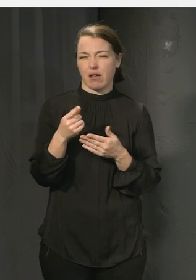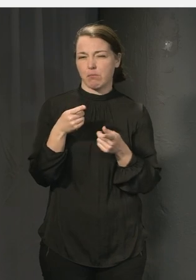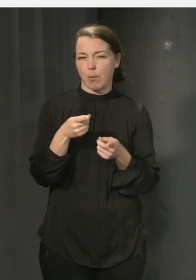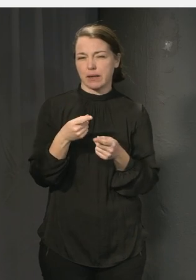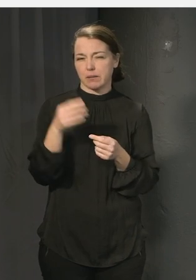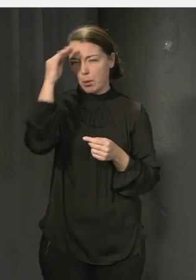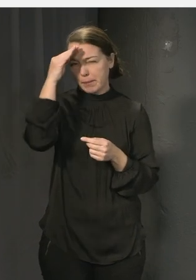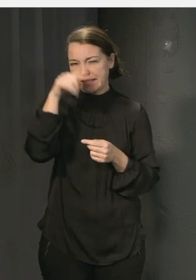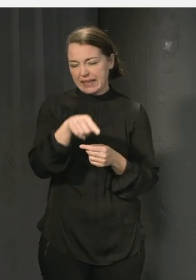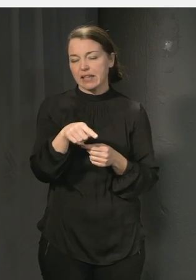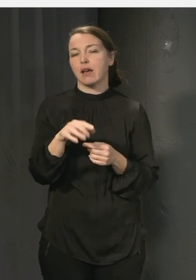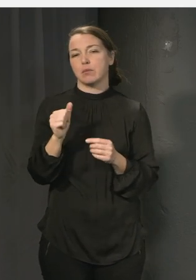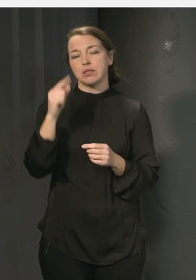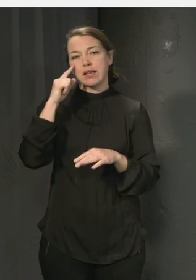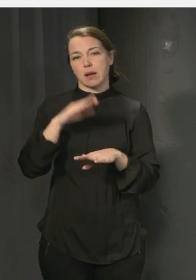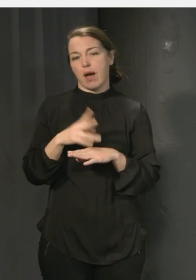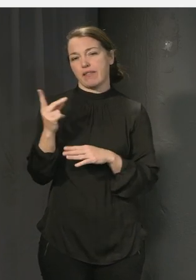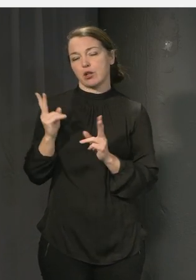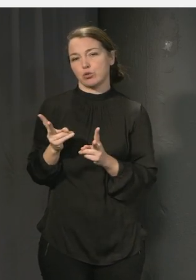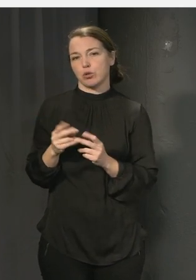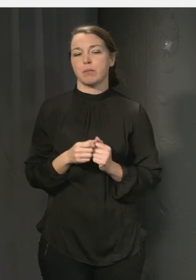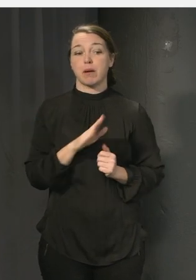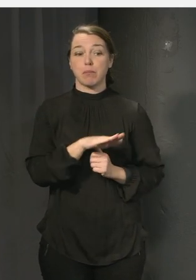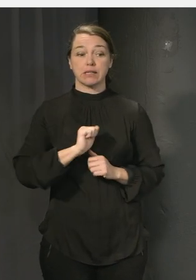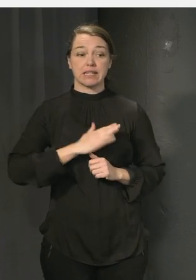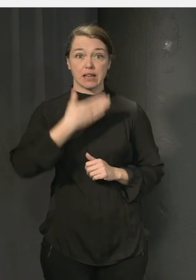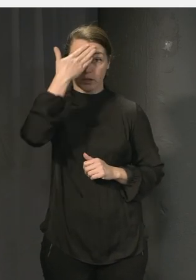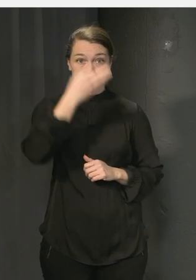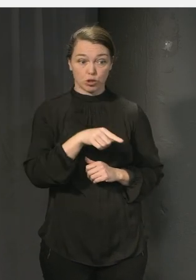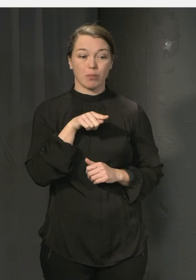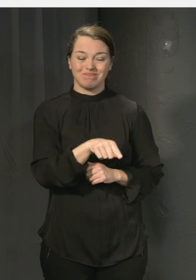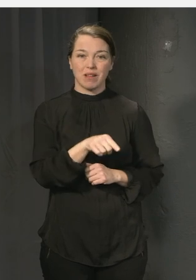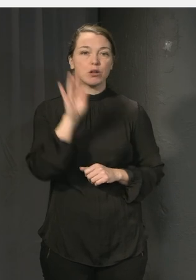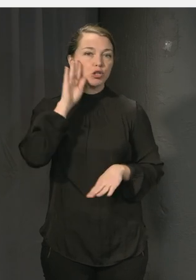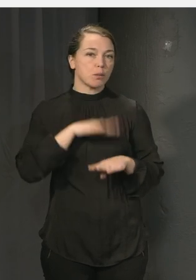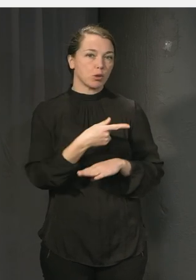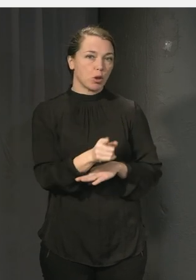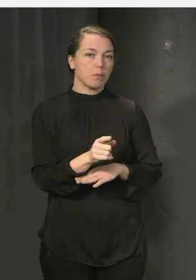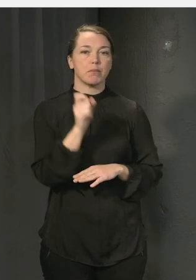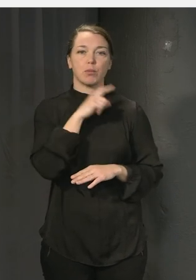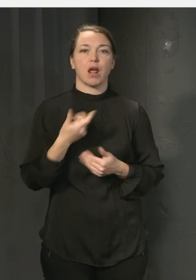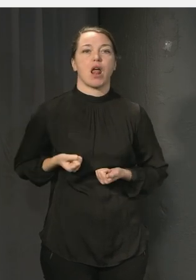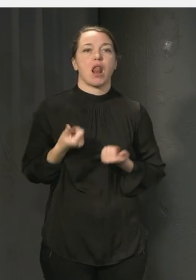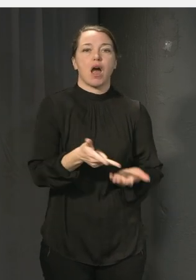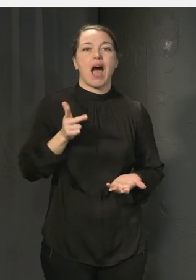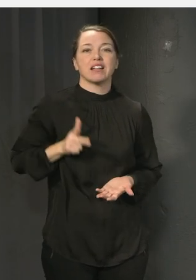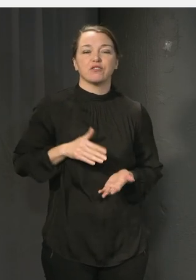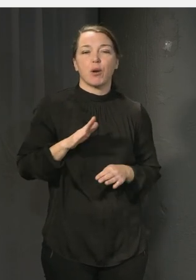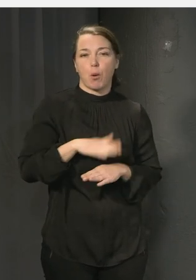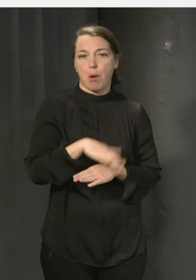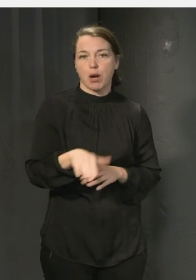att barnens egen kunskap är liksom nyckeln för att komma rätt i jobbet men man kan inte lämpa över ansvaret